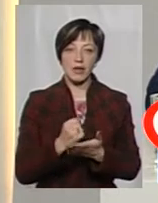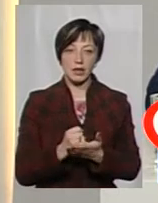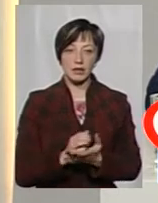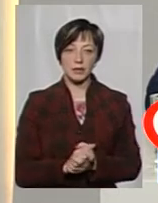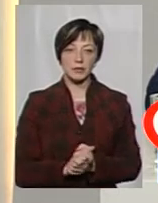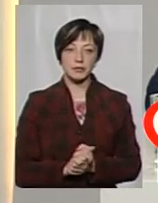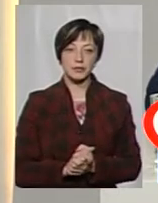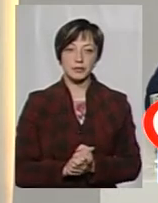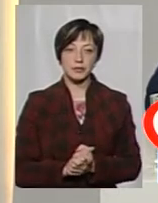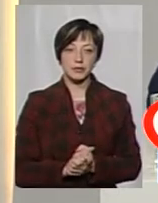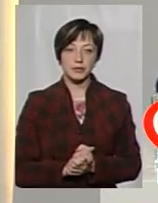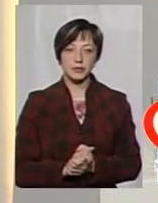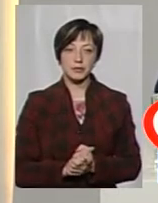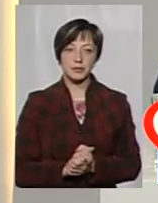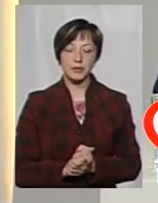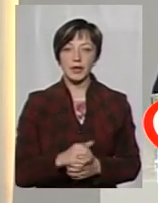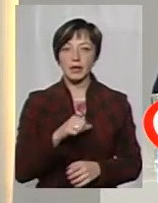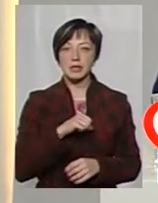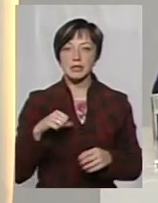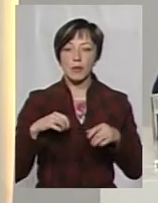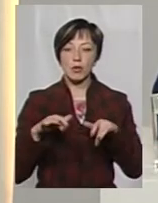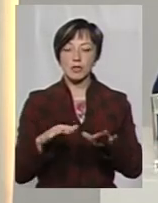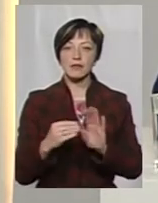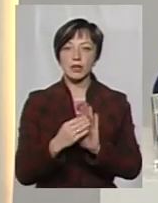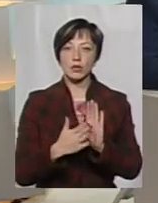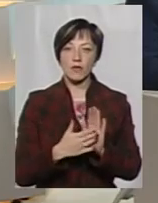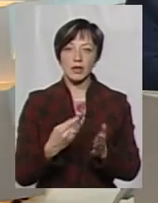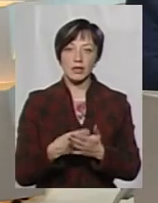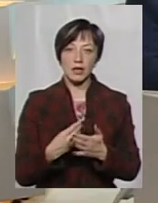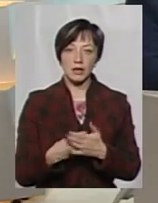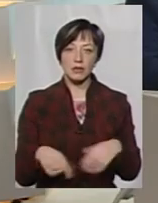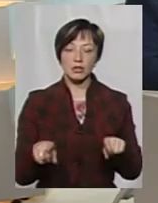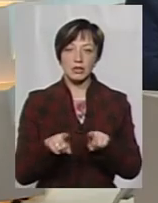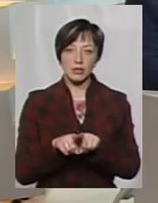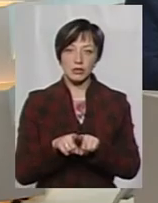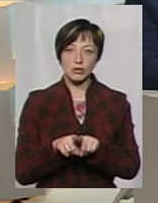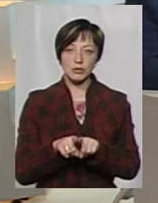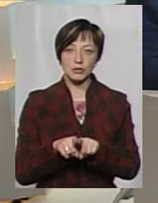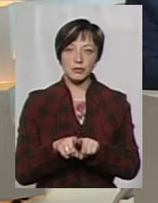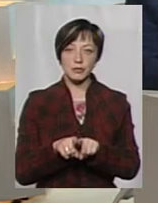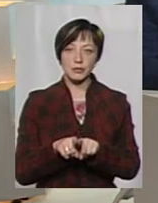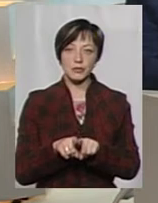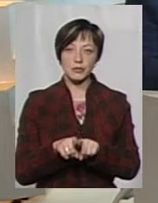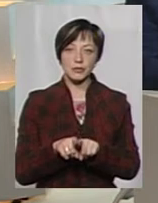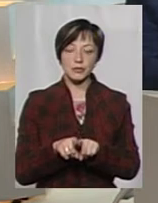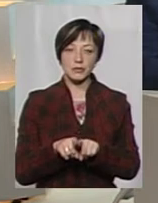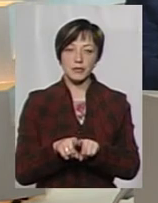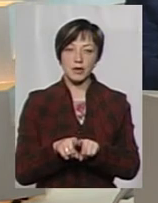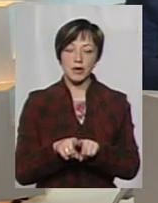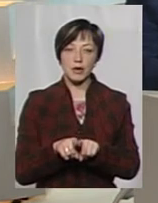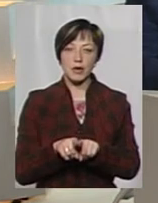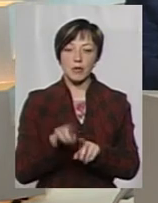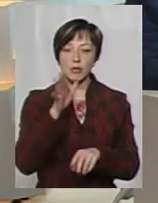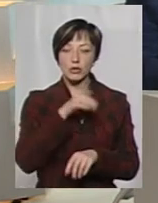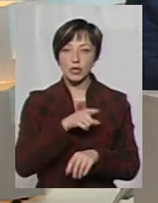а сам процес встановлення тарифу, він теж, будемо казати, по часу